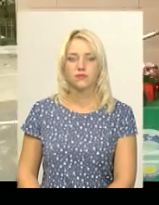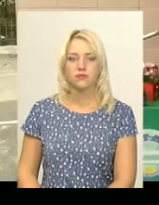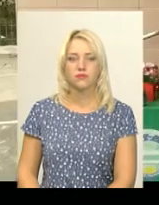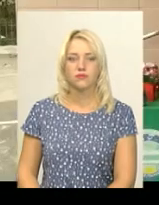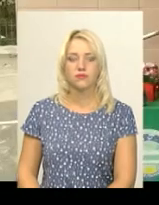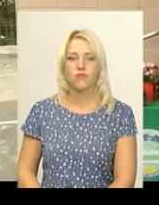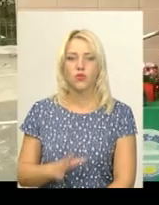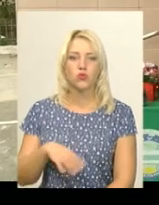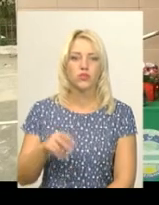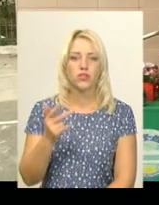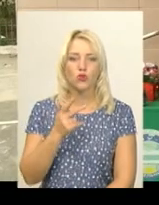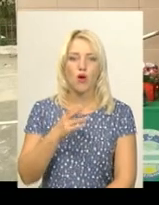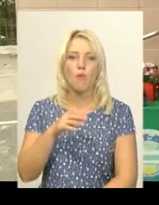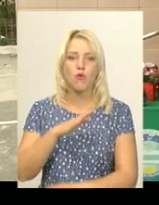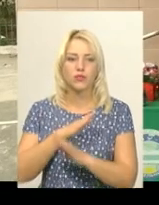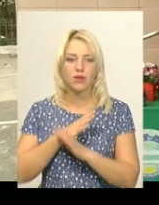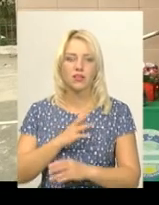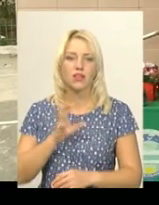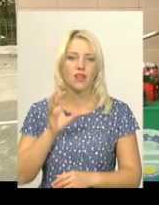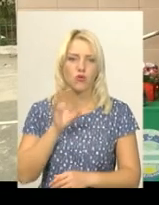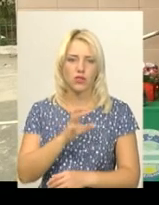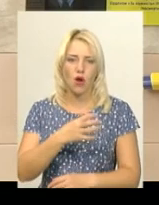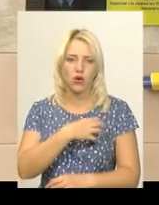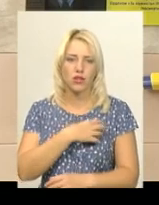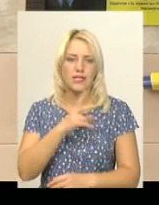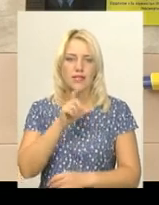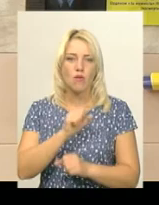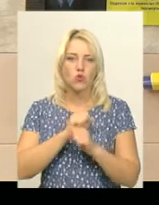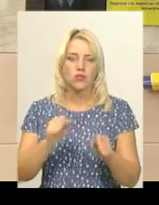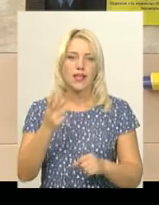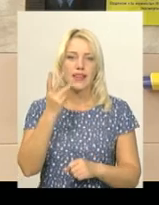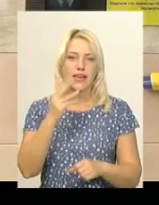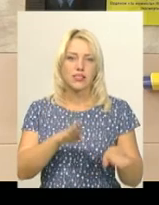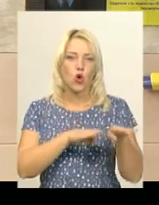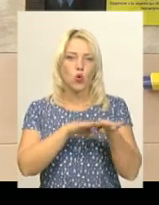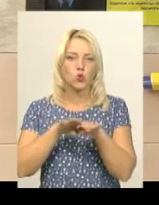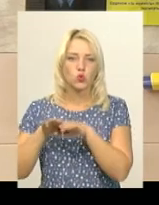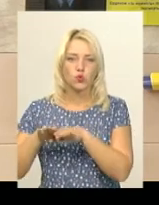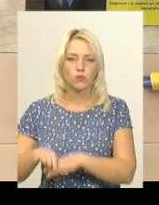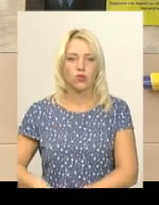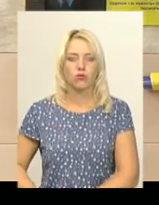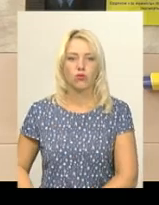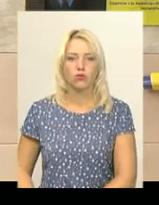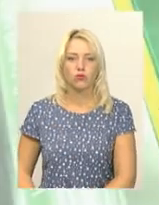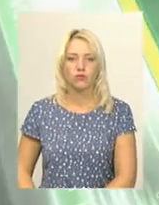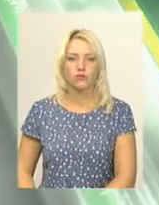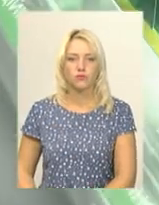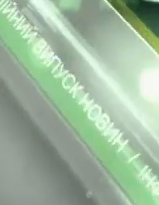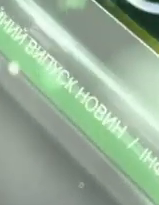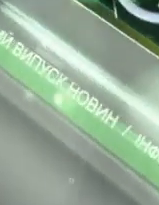Усіх трьох посмертно нагородили орденами за мужність третього ступеню. Світлана Поробок, Володимир Паламар, новини Поділяцентр.